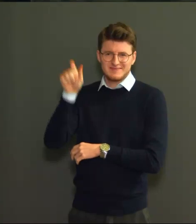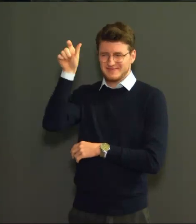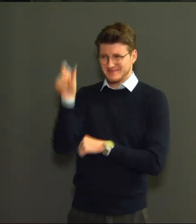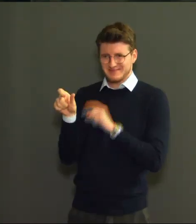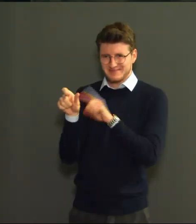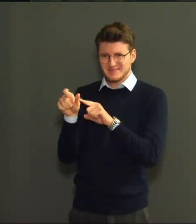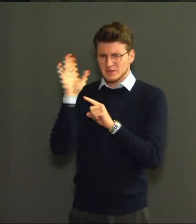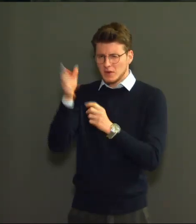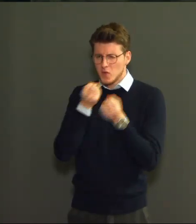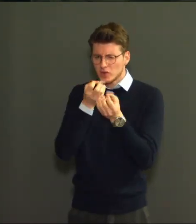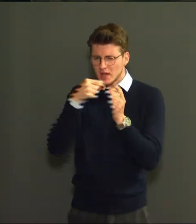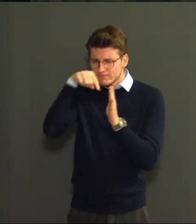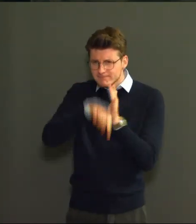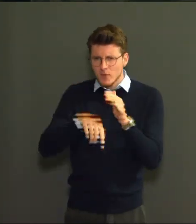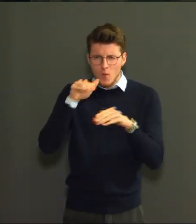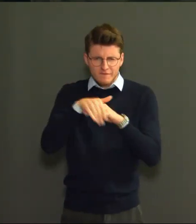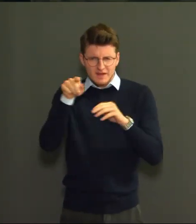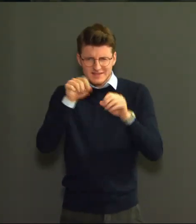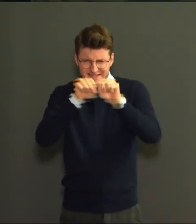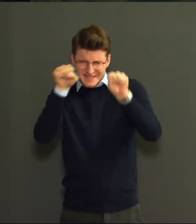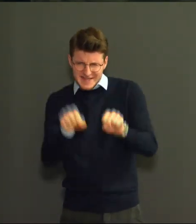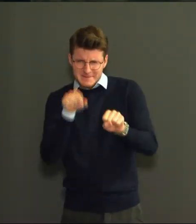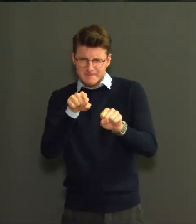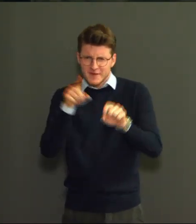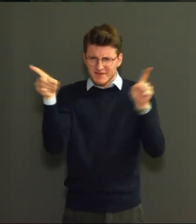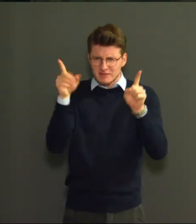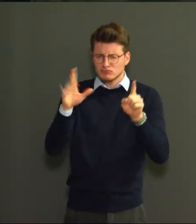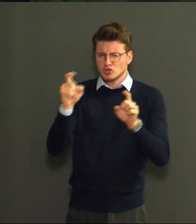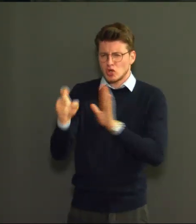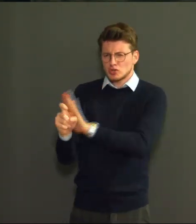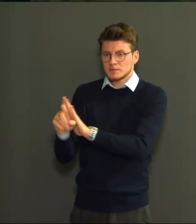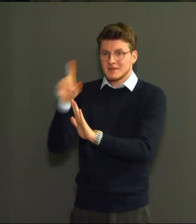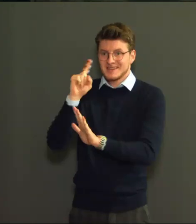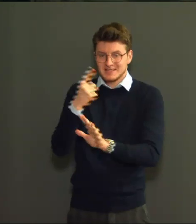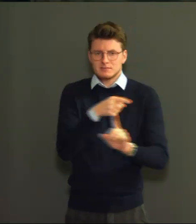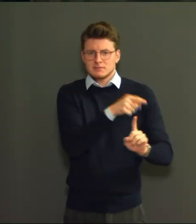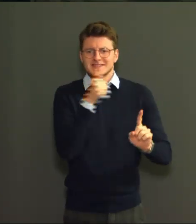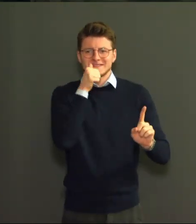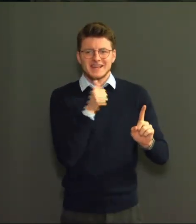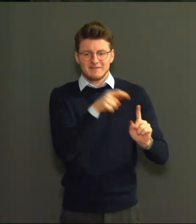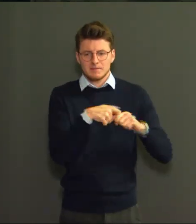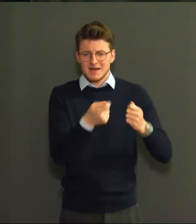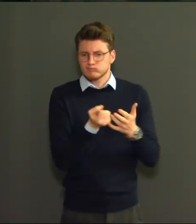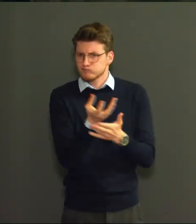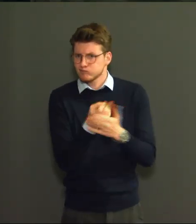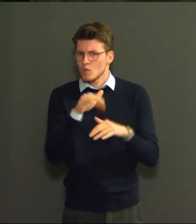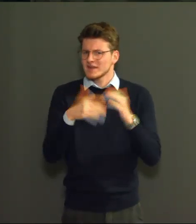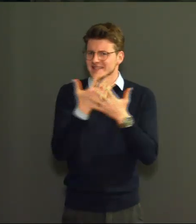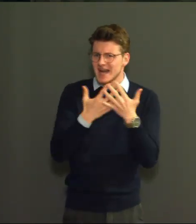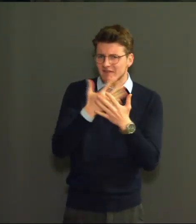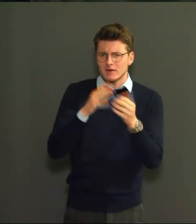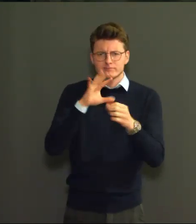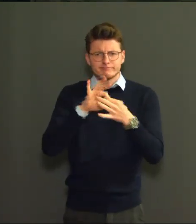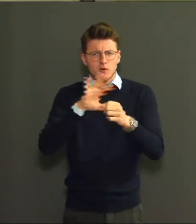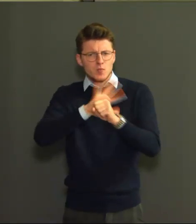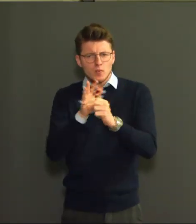Maar eerst geef ik het woord aan Steven van Gucht die u, naar goede gewoonte, een stand van zaken geeft, zal ze geven van de pandemie in